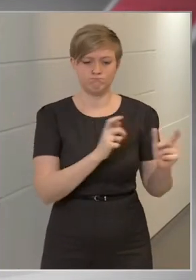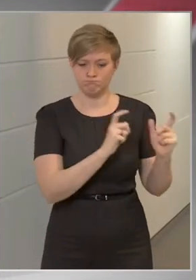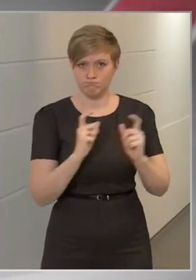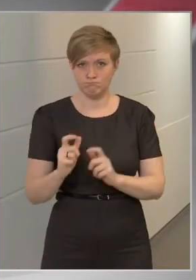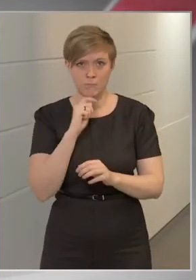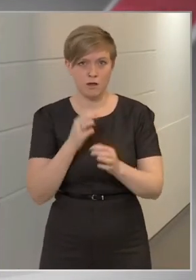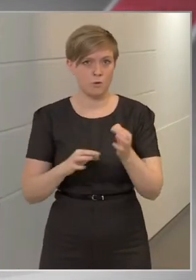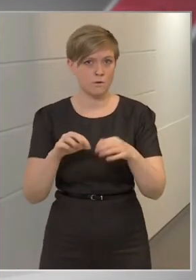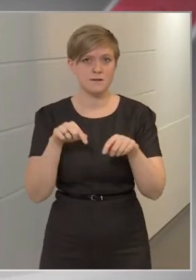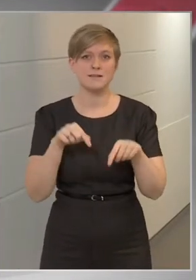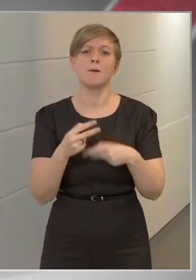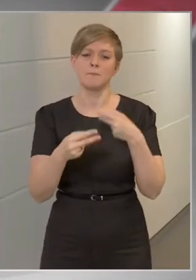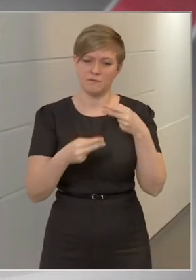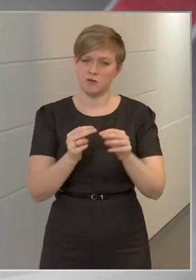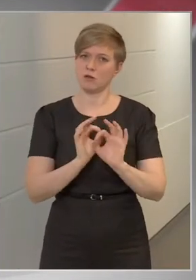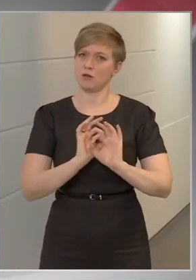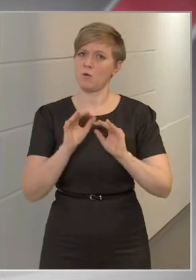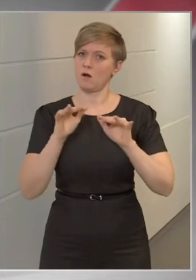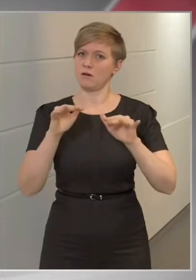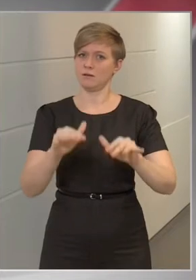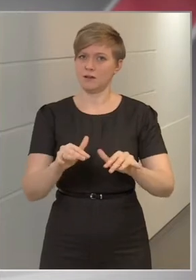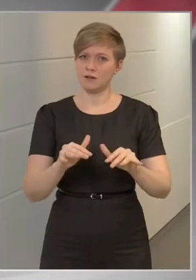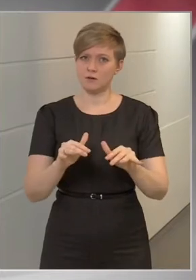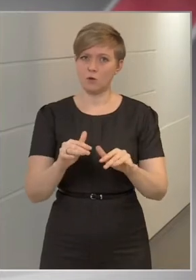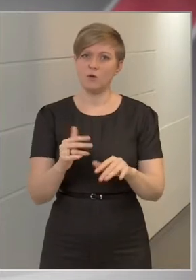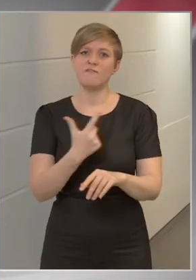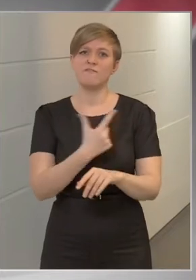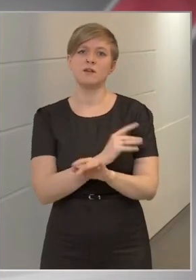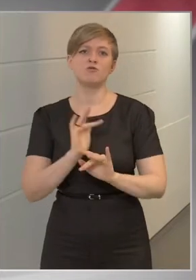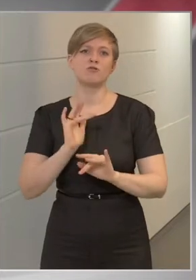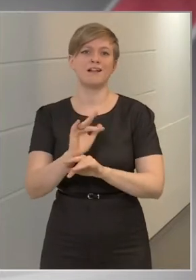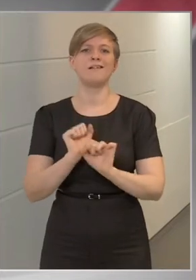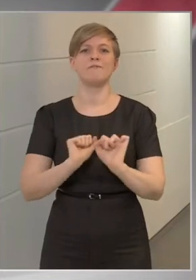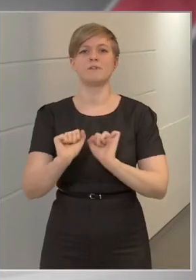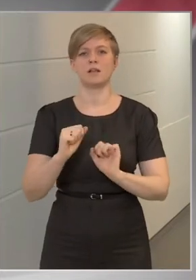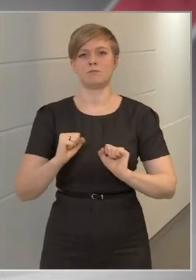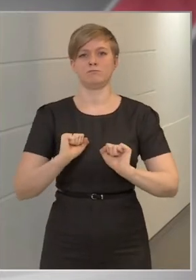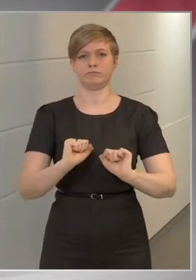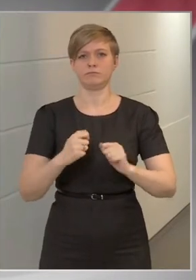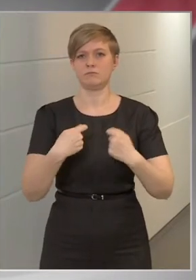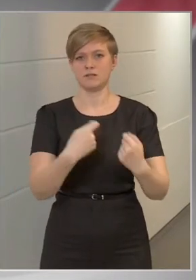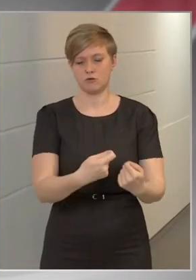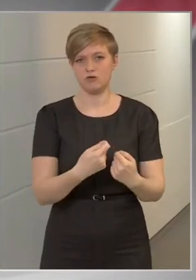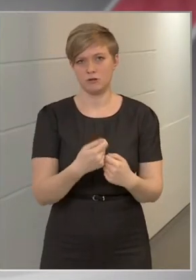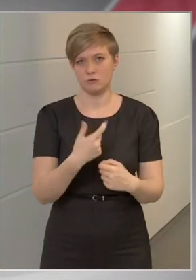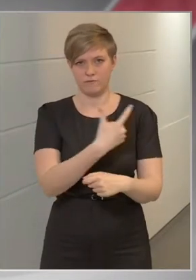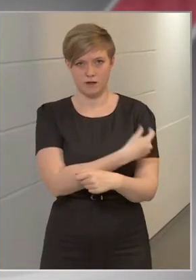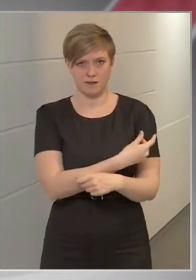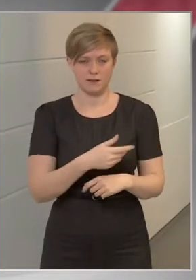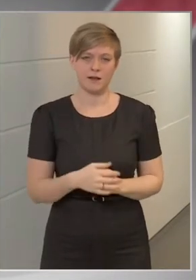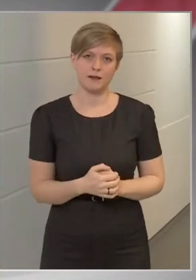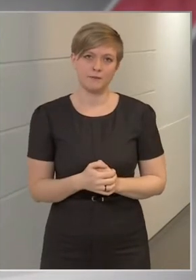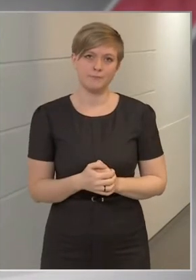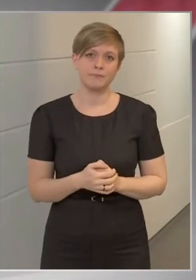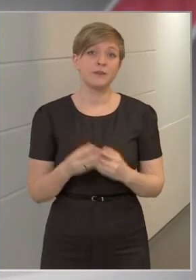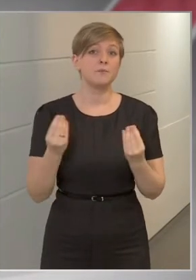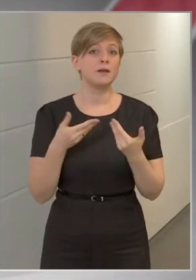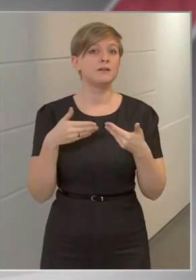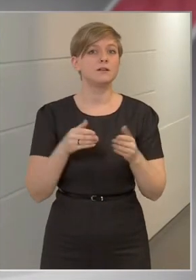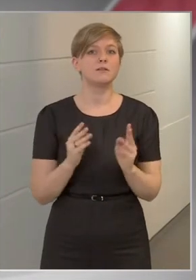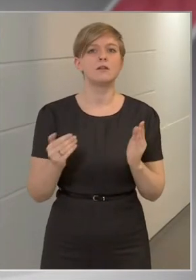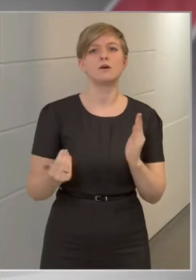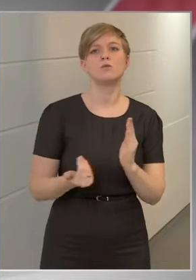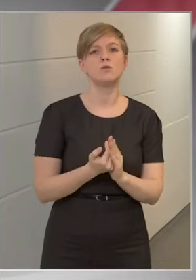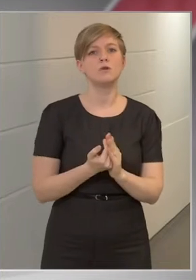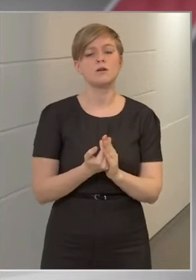Magyarországra, ezek bevizsgált jó, hatékony a vírus ellen védelmet biztosító vakcinák. Miért nyithatnak